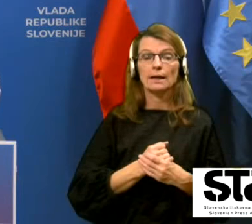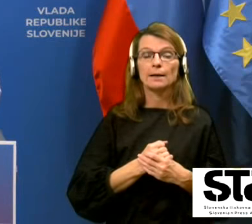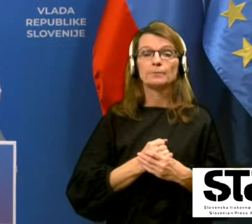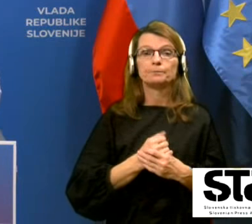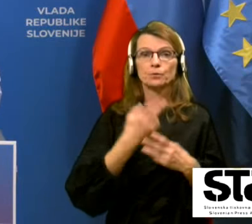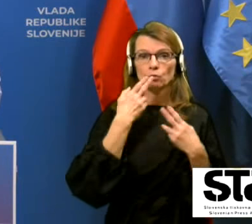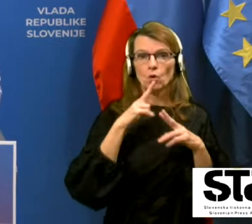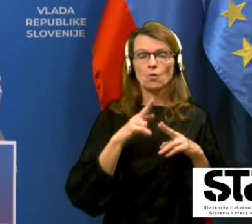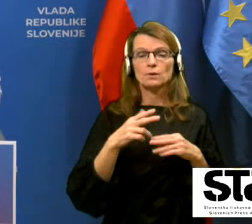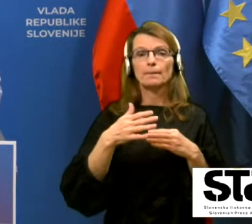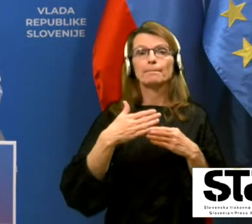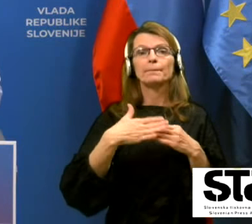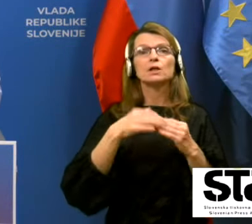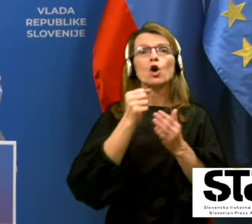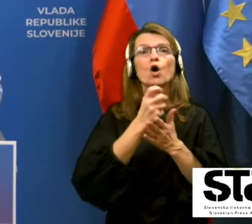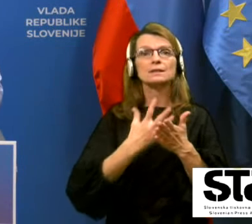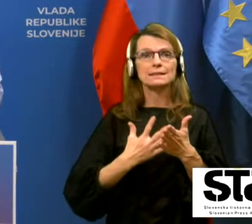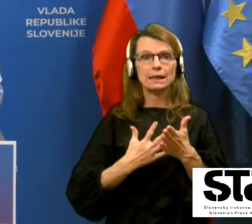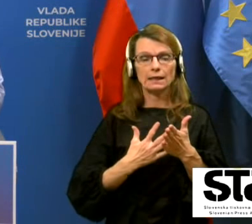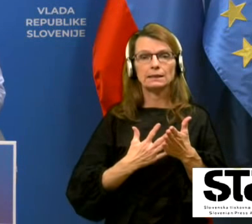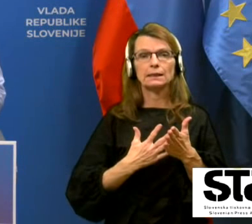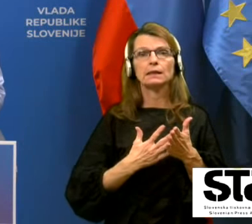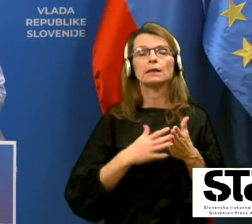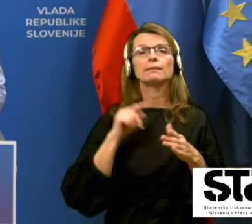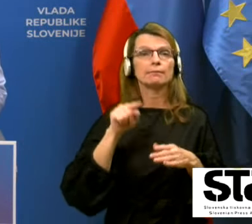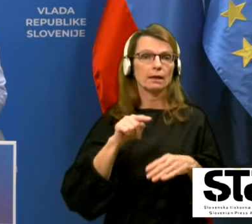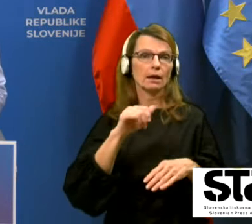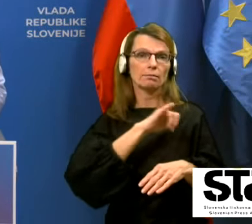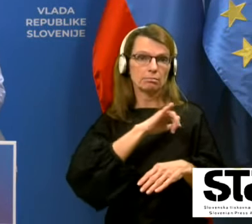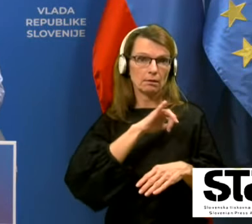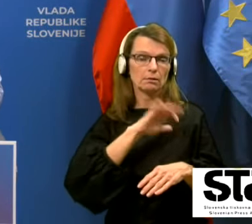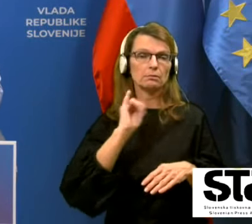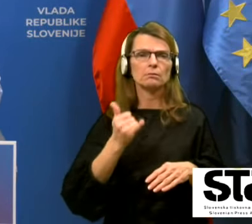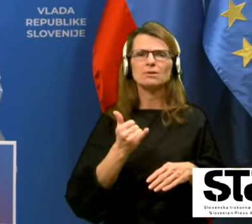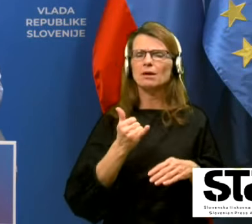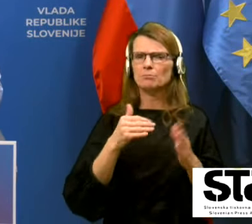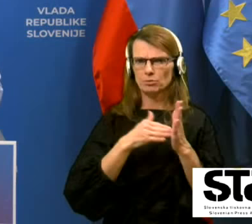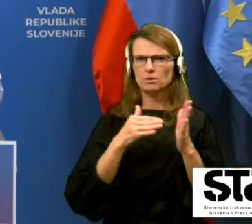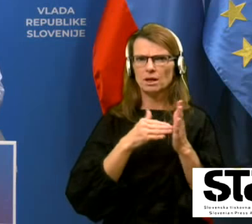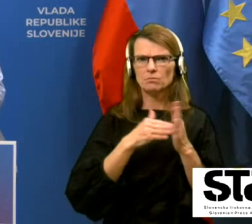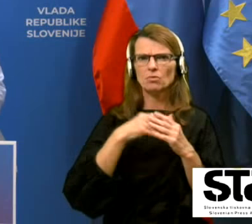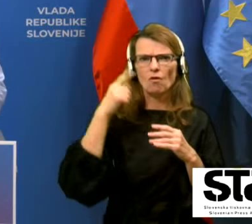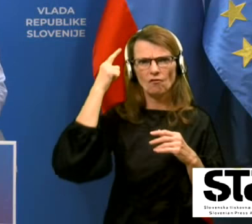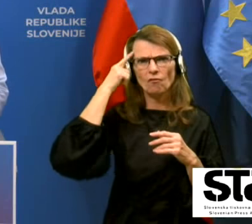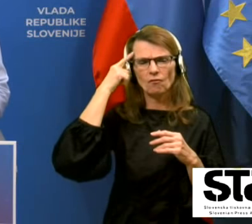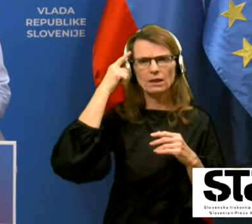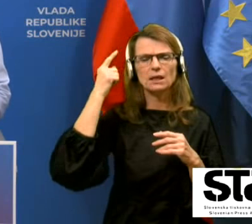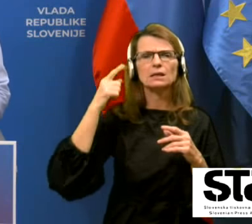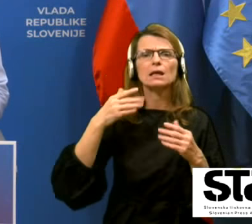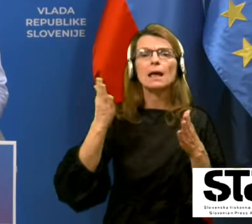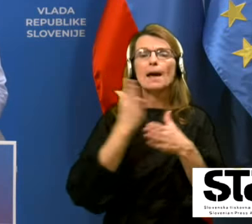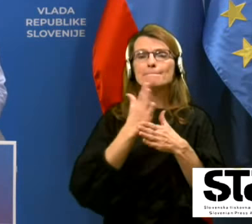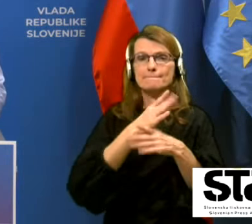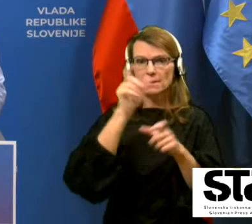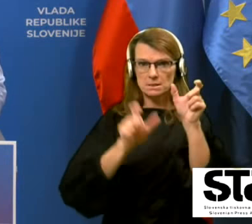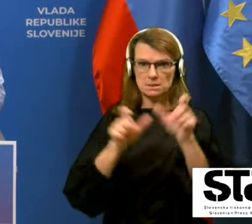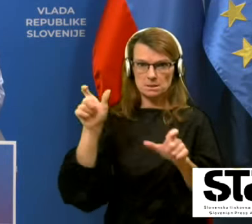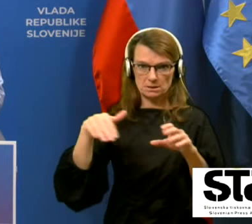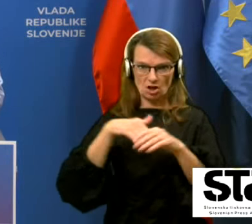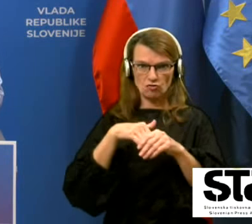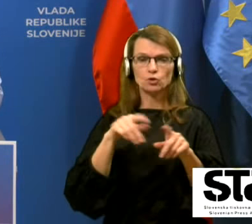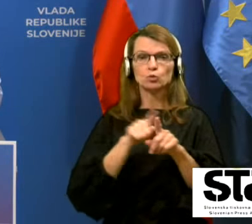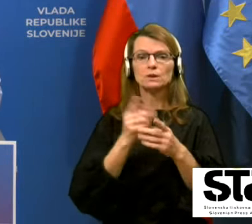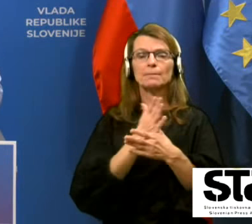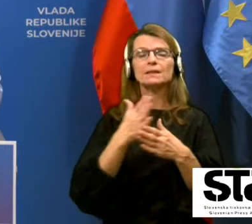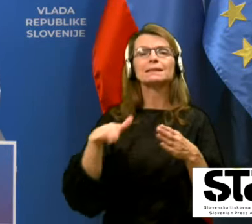Pri oceni tega interesa je potrebno vedeti, da je tako med stanovalci, kot